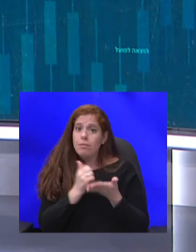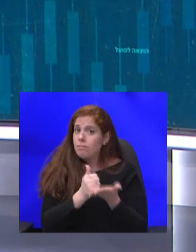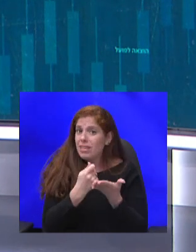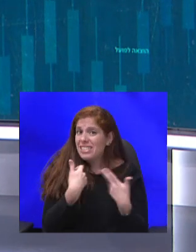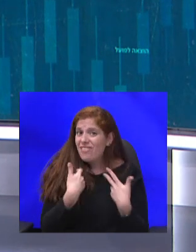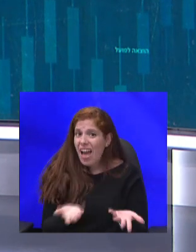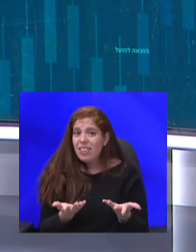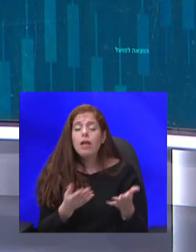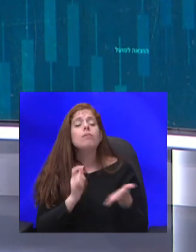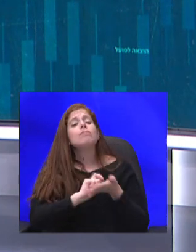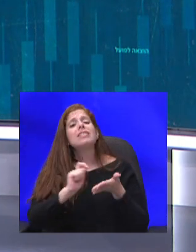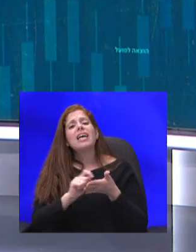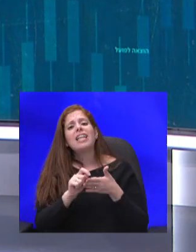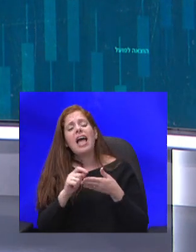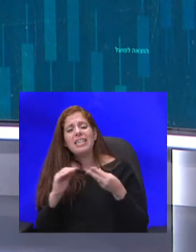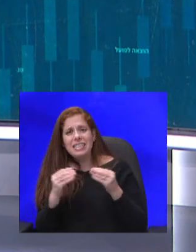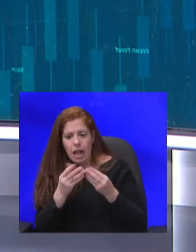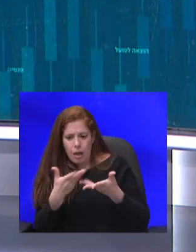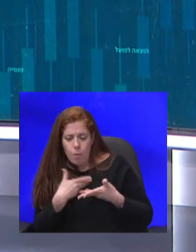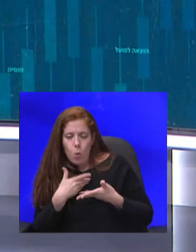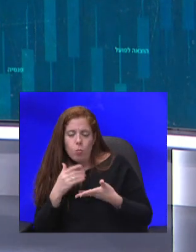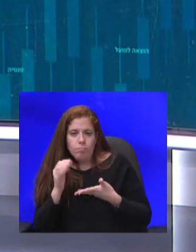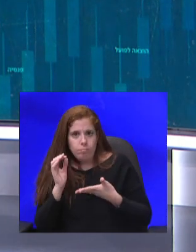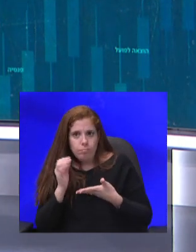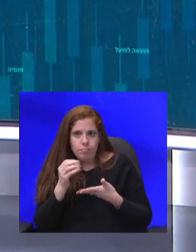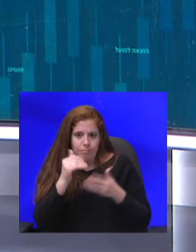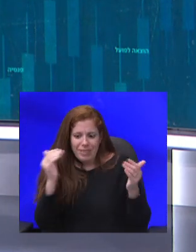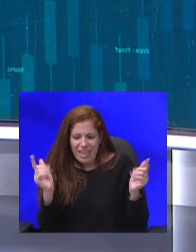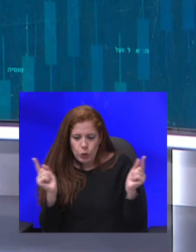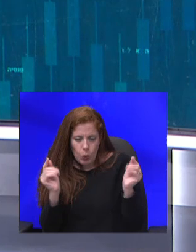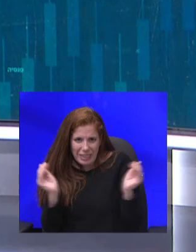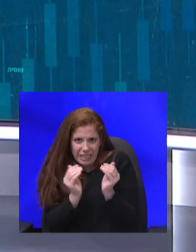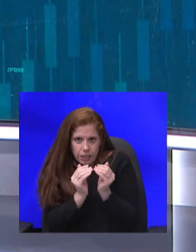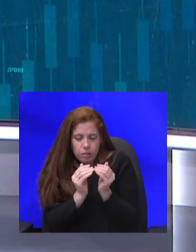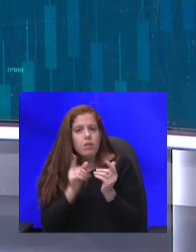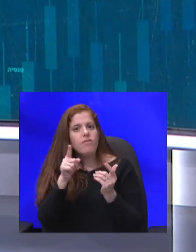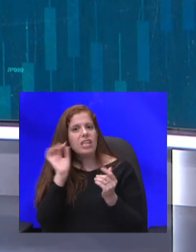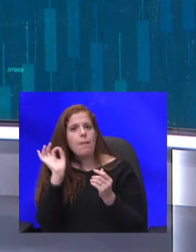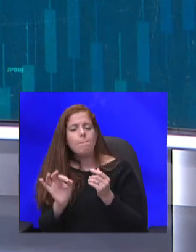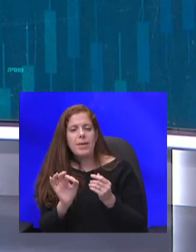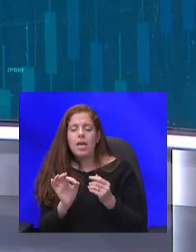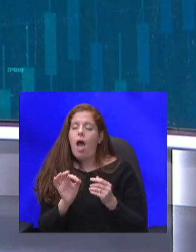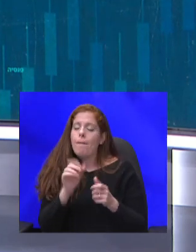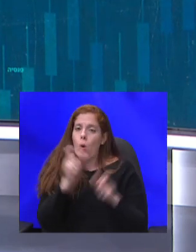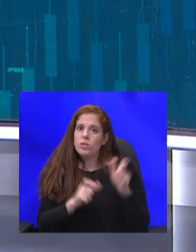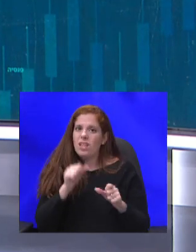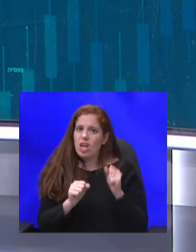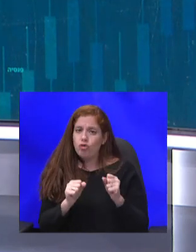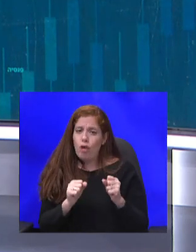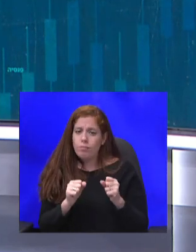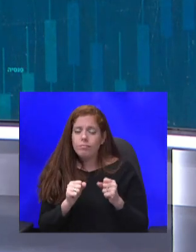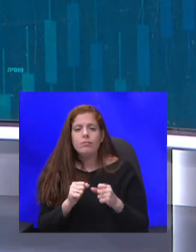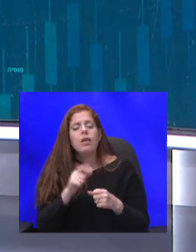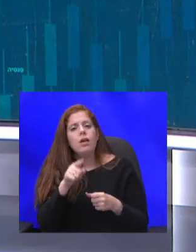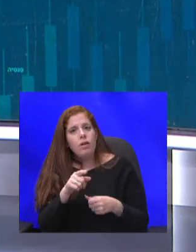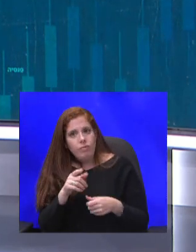דה פקטו, והפגיעה בציבור תהיה קשה. וזה גם החלק העצוב. היעדר תקציב זה לא גזרת גורל, זה מעשי ידי הממשלה